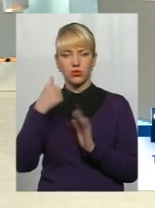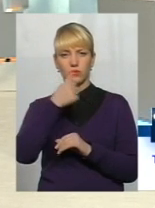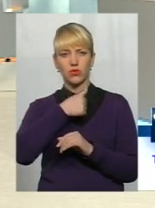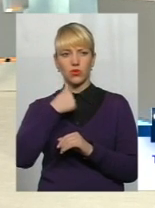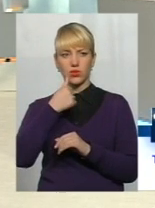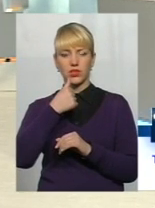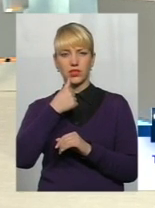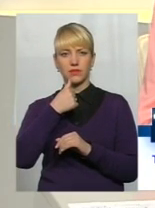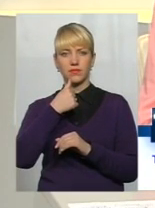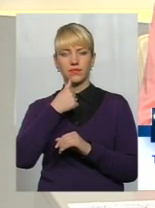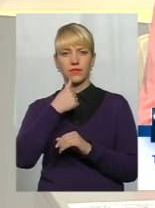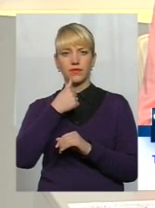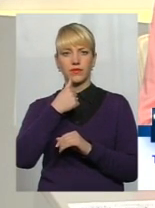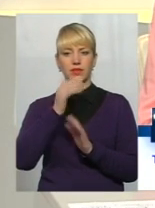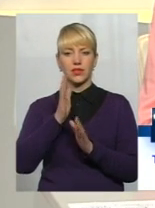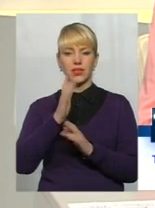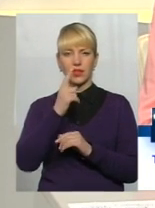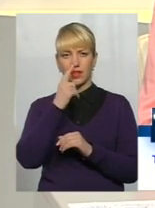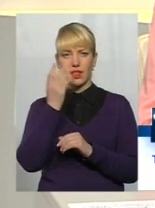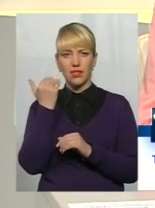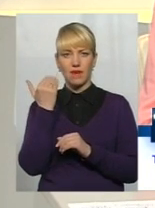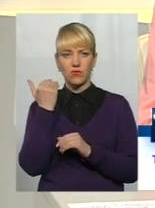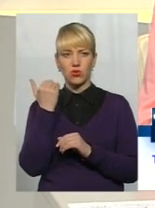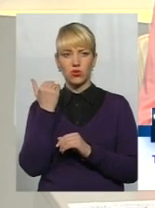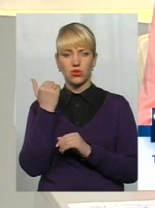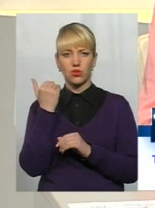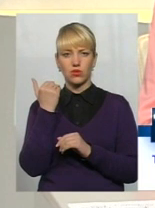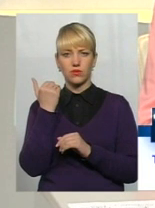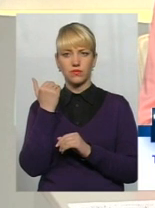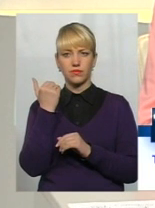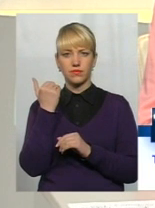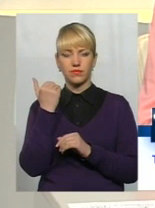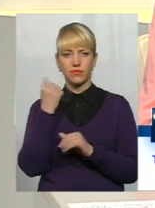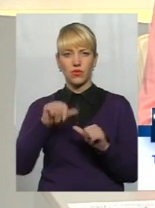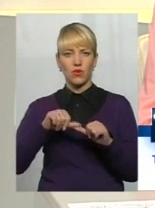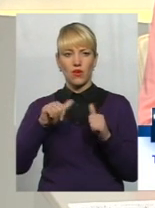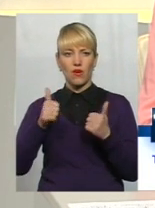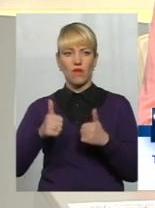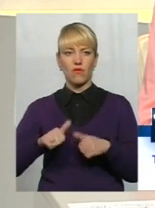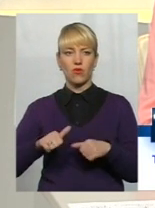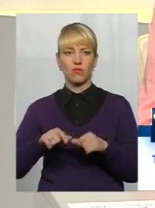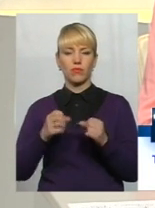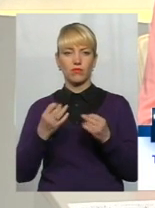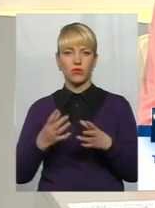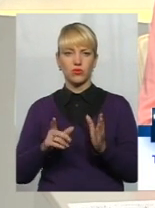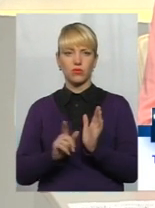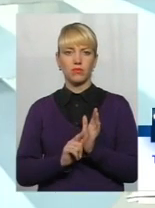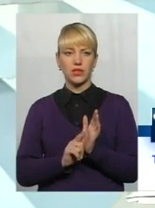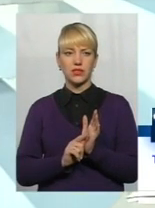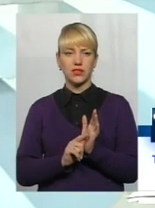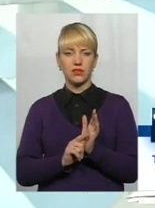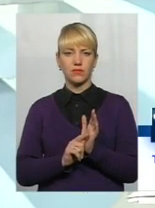А тільки недавно я оформив просто пенсію через